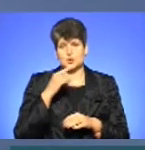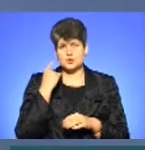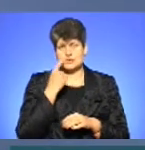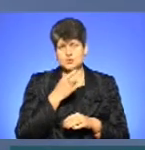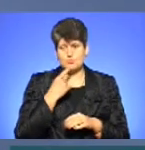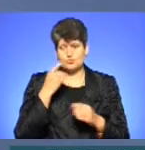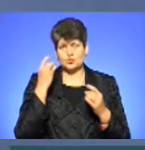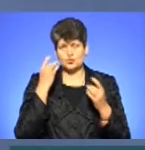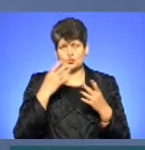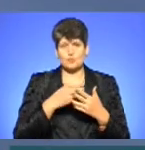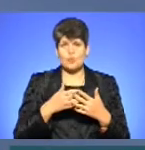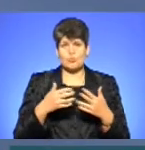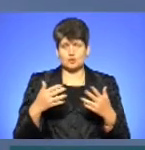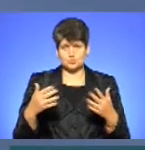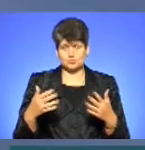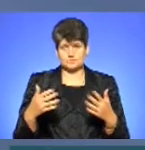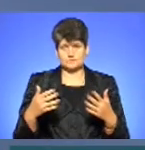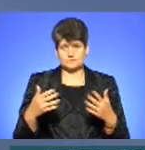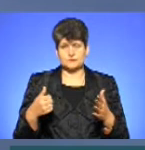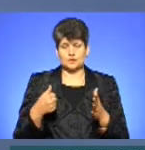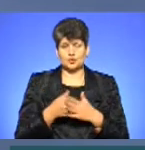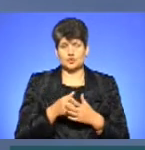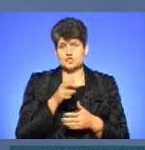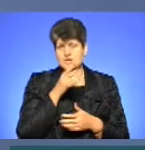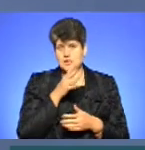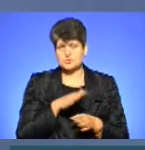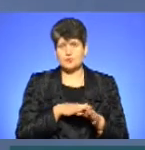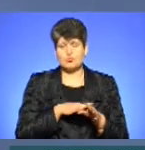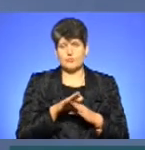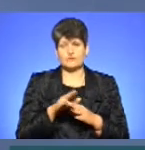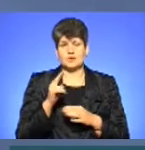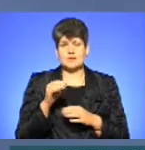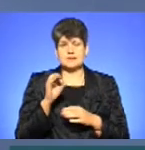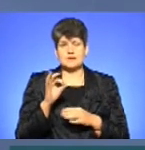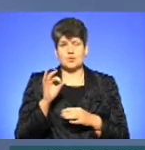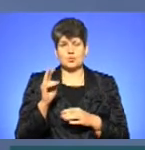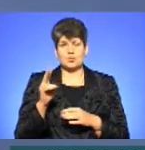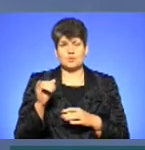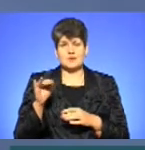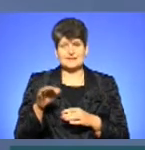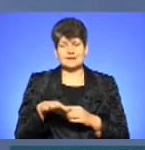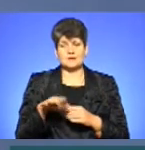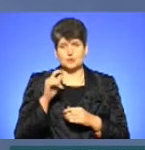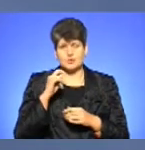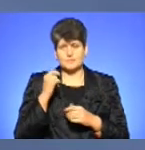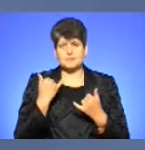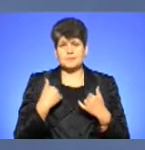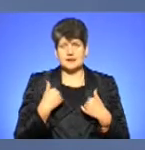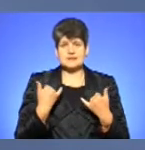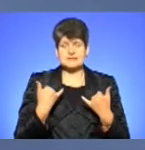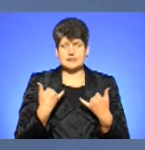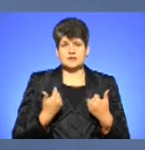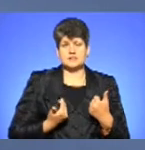культурного продукту до часу повної деокупації території України. Тобто, ми зараз все ж таки